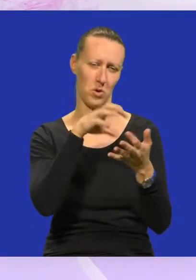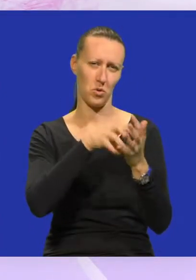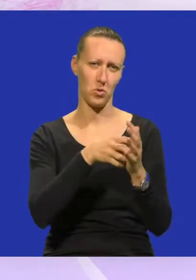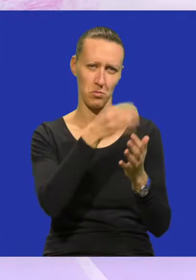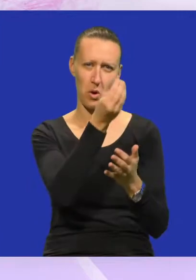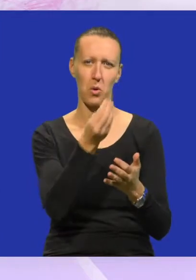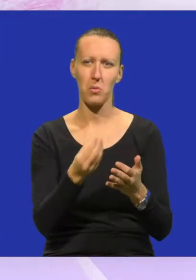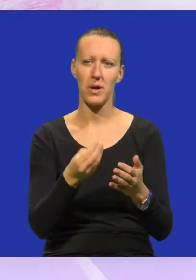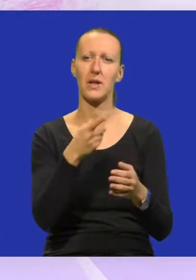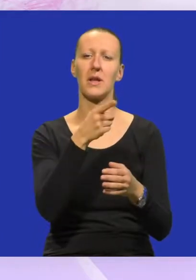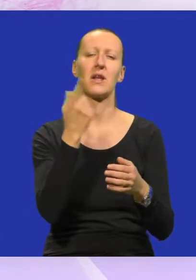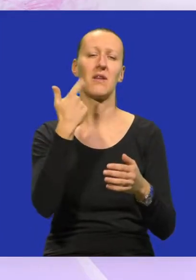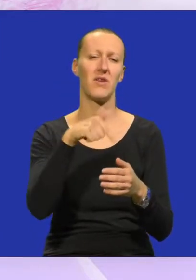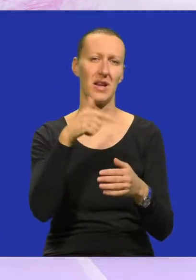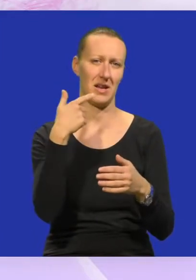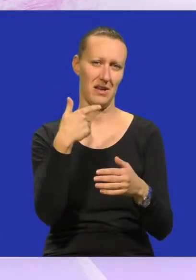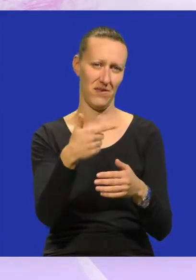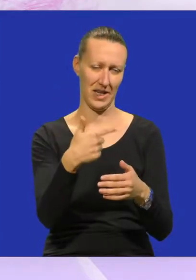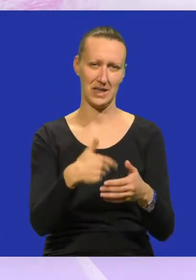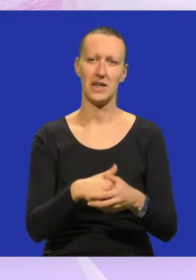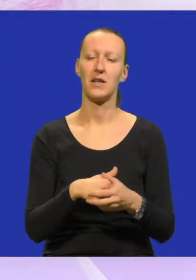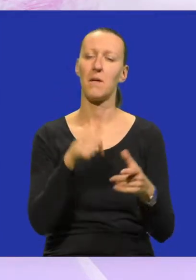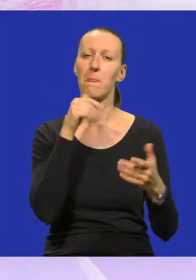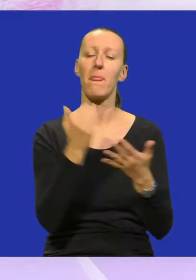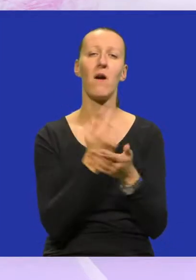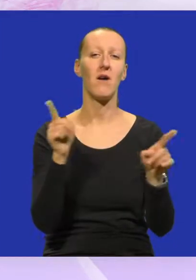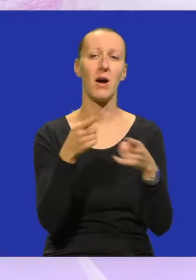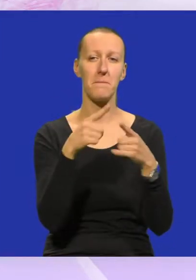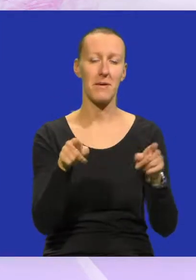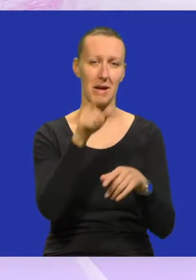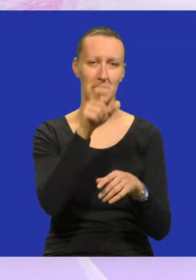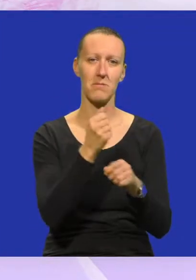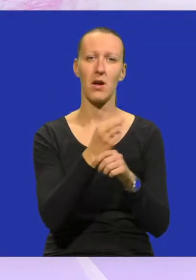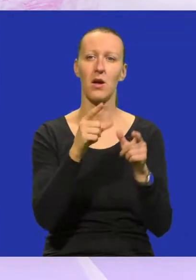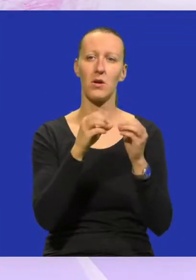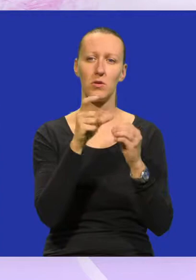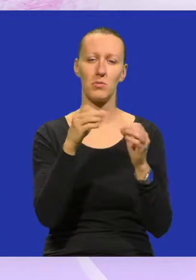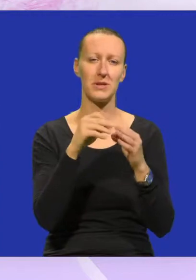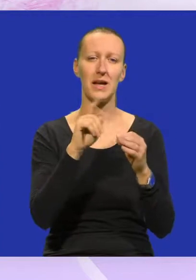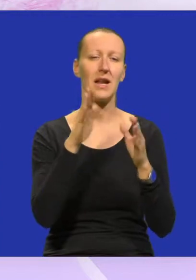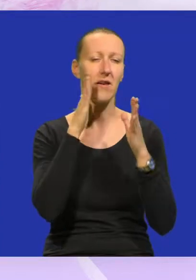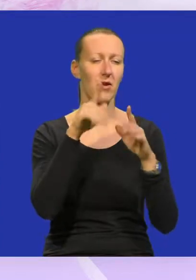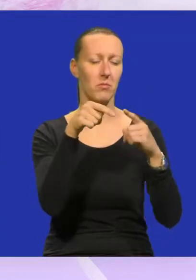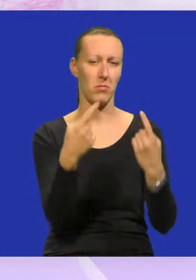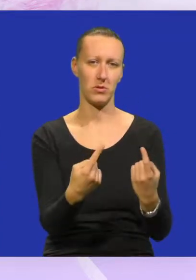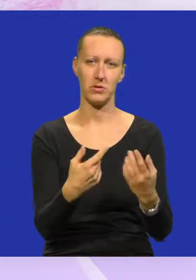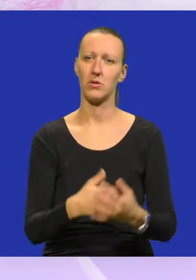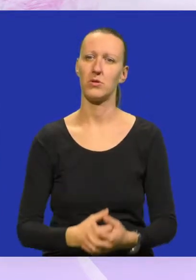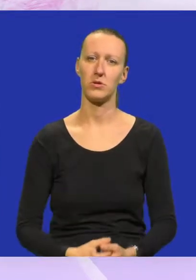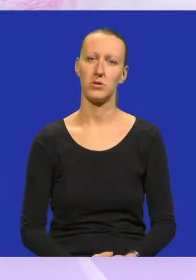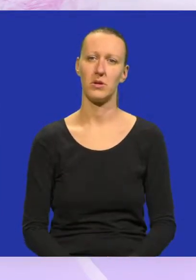pod nazivom Kruks 2020 i novu pjesmu kant autora Tedija Grubice Ne vjerujem da postojiš.